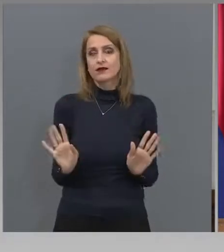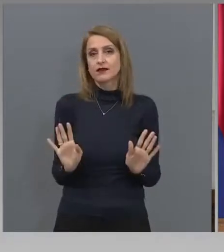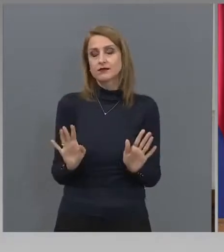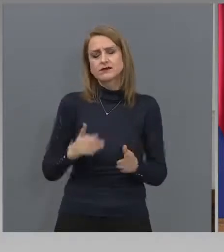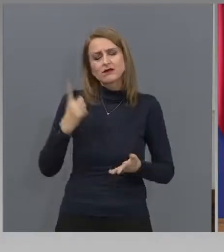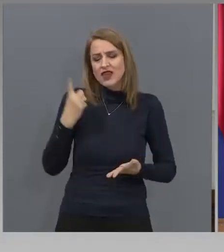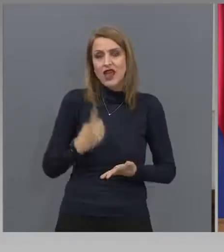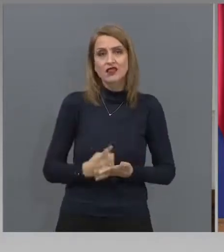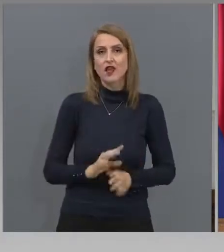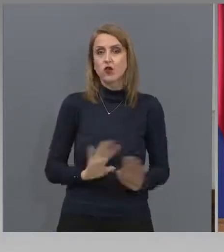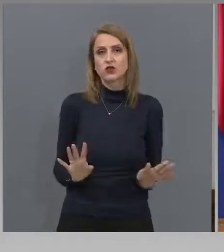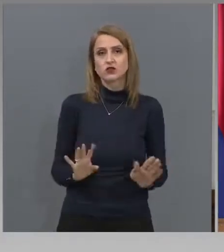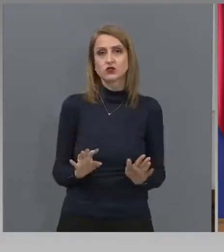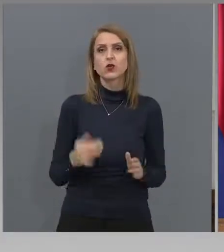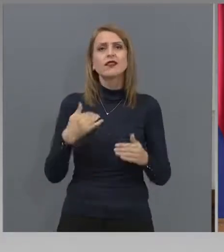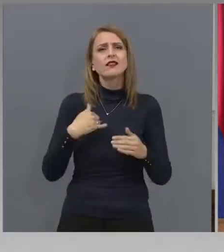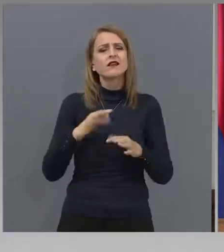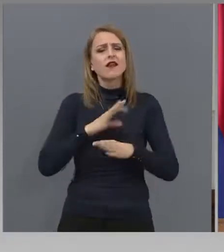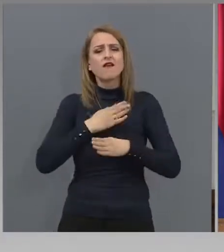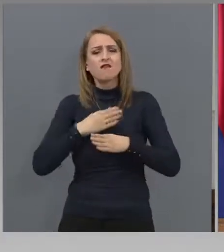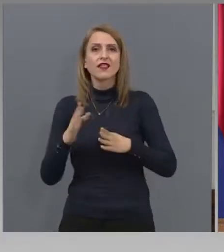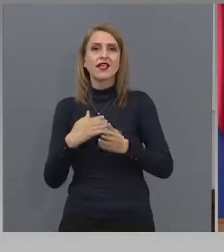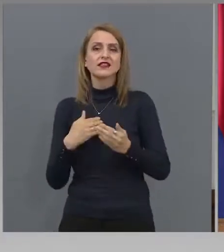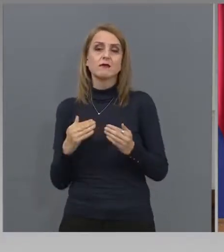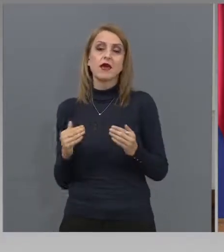по няколко седмици пред другите колеги.